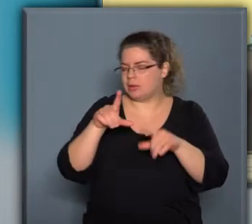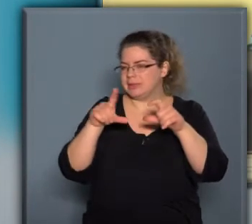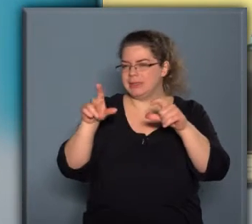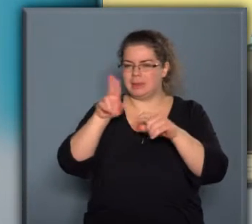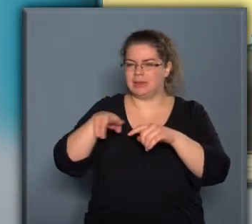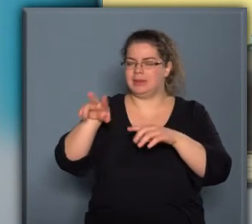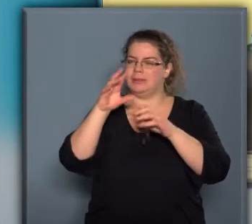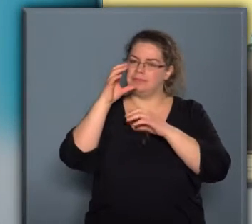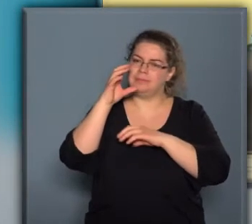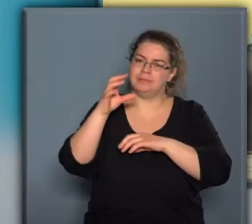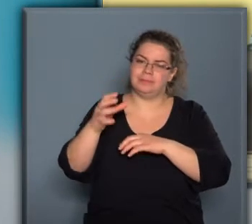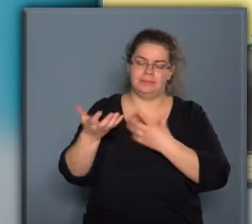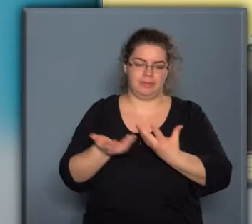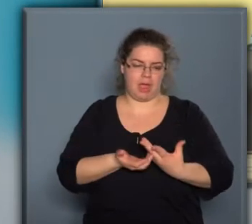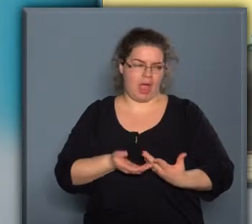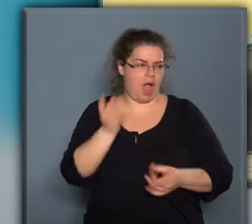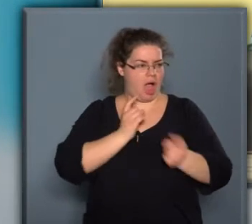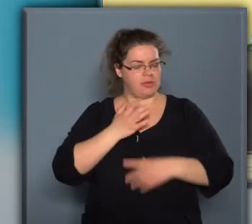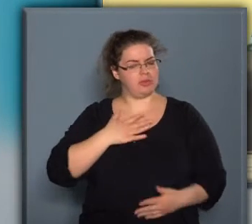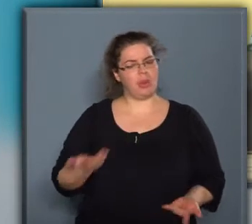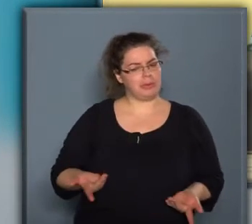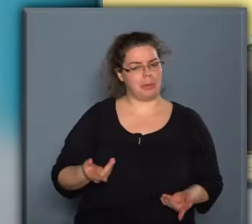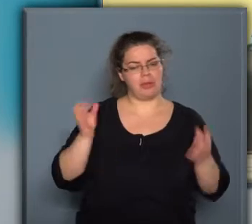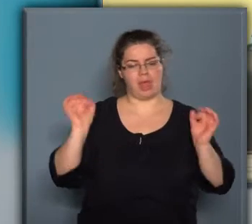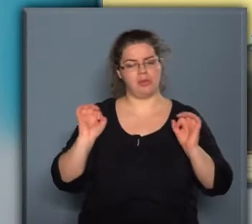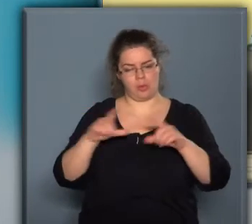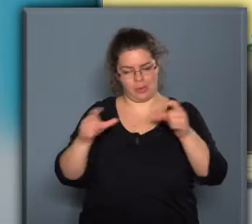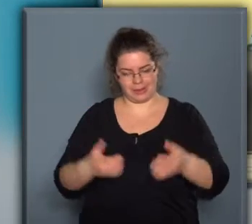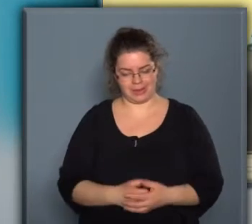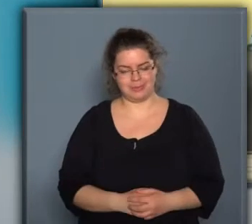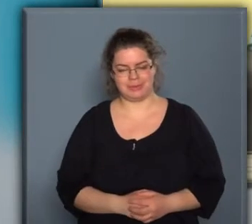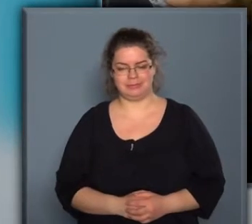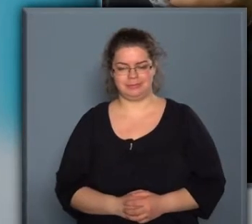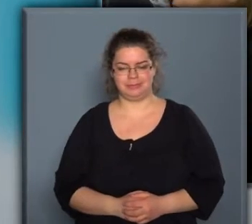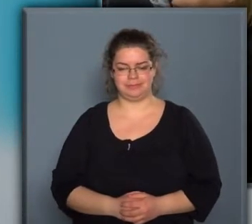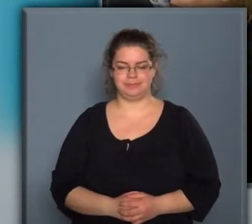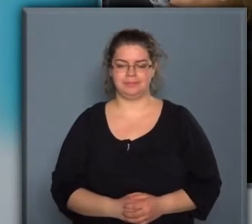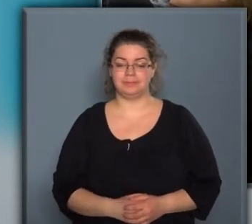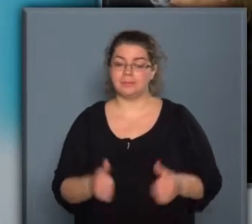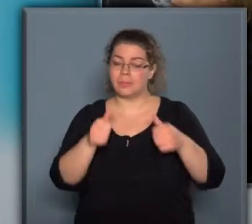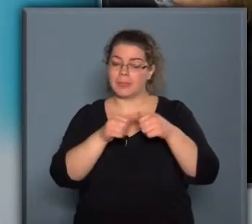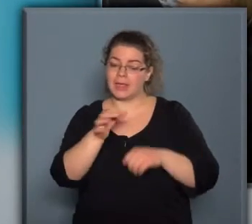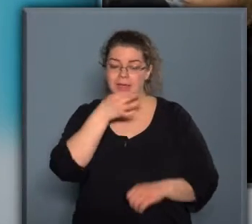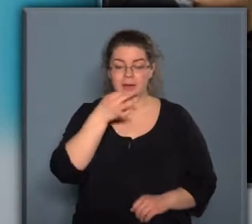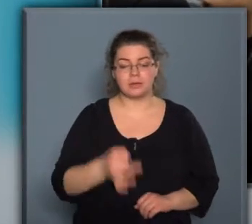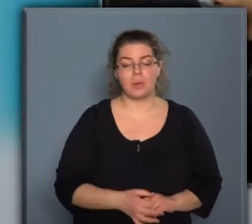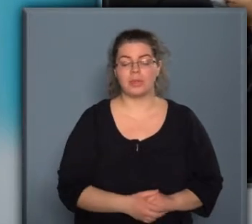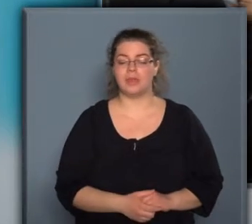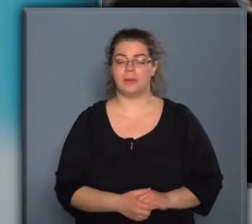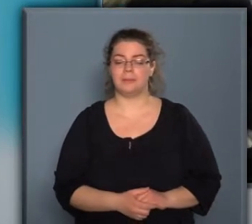benne, azt gondolom, hogy akkor ez jó kép. Egyszerre szóltam.